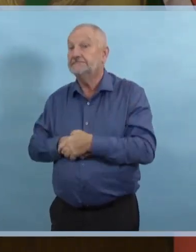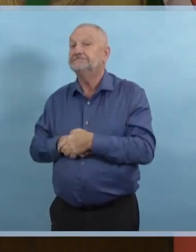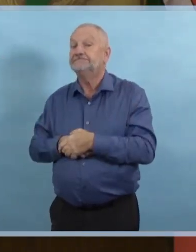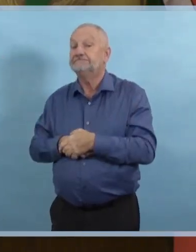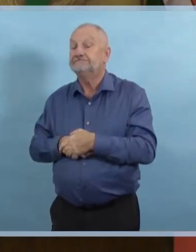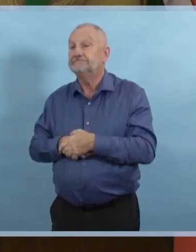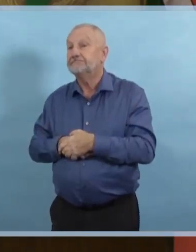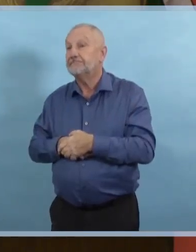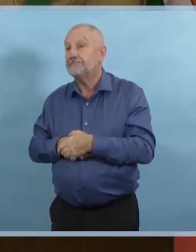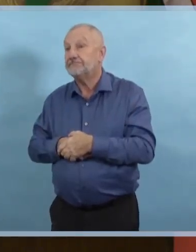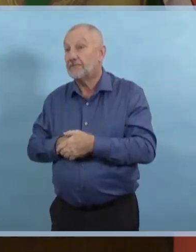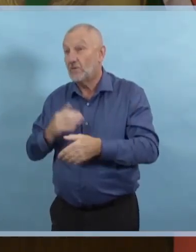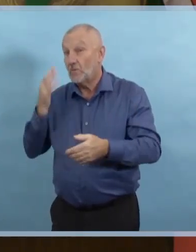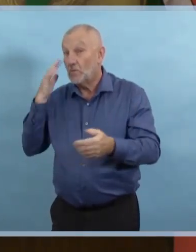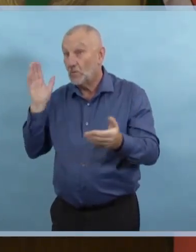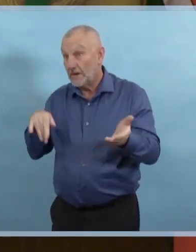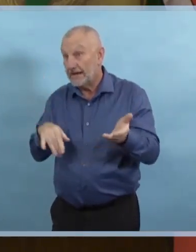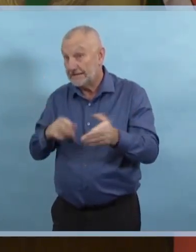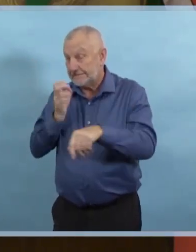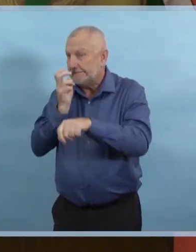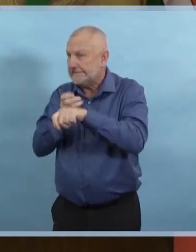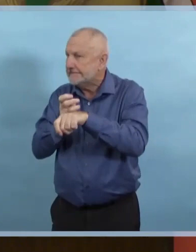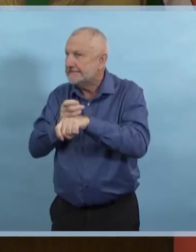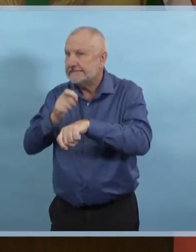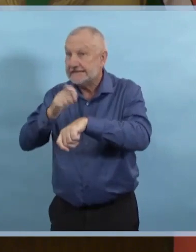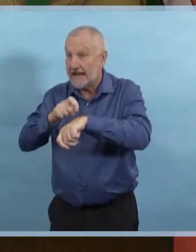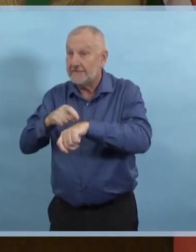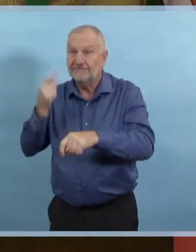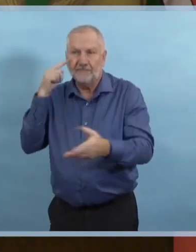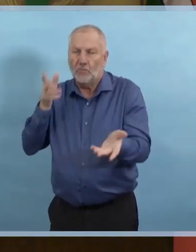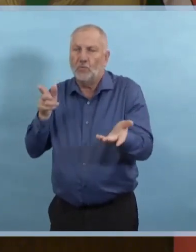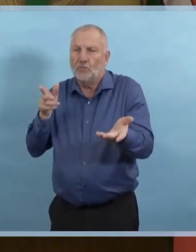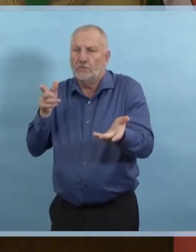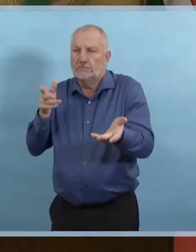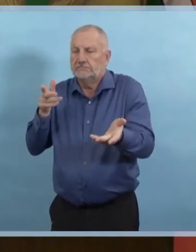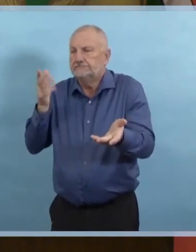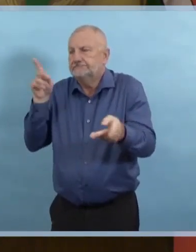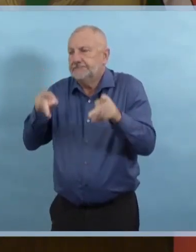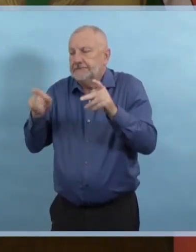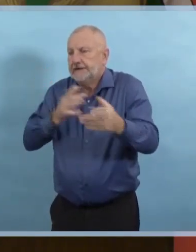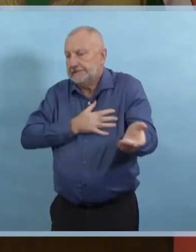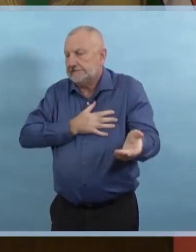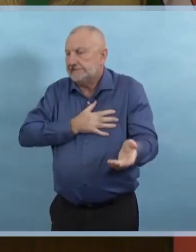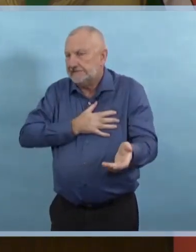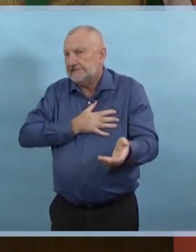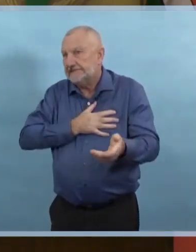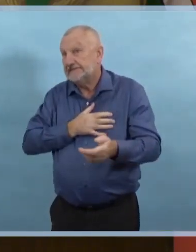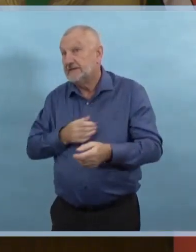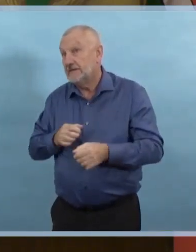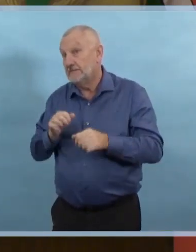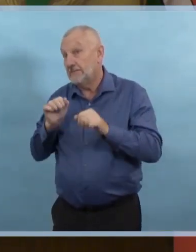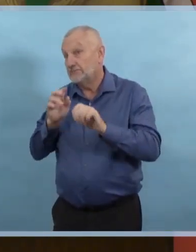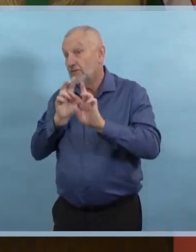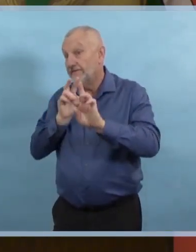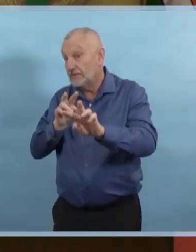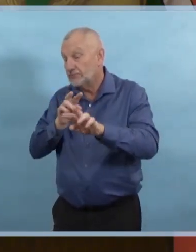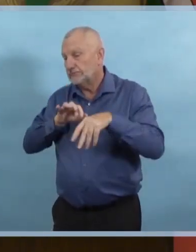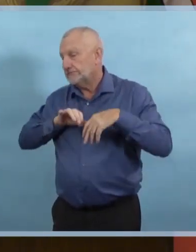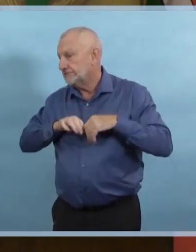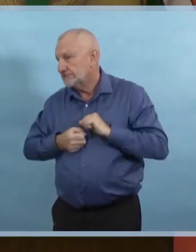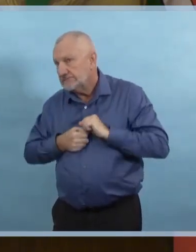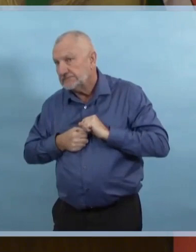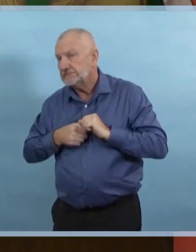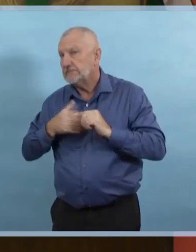De ne pas pouvoir vivre son deuil de la façon habituelle est très difficile. Mais ces restrictions sont en place parce que nous savons comment le virus est